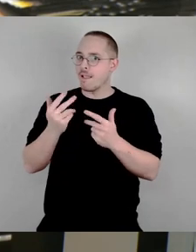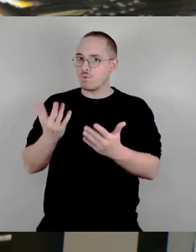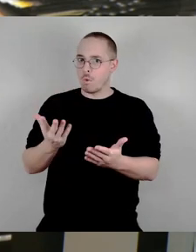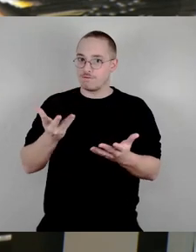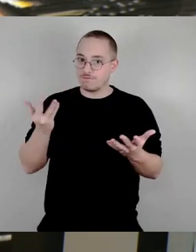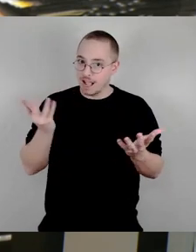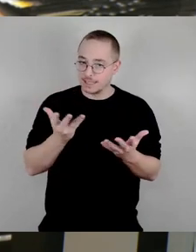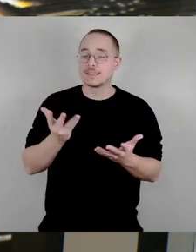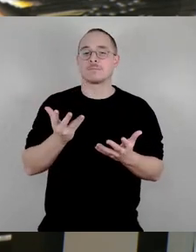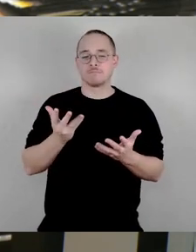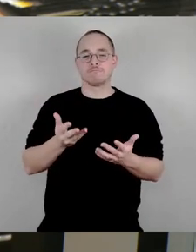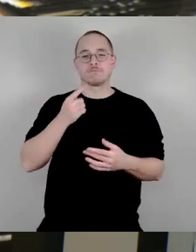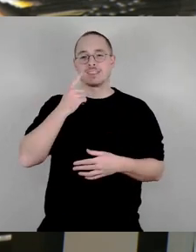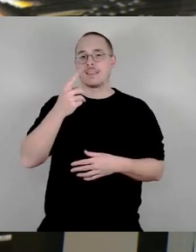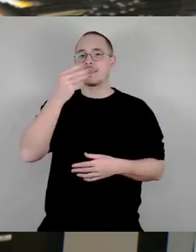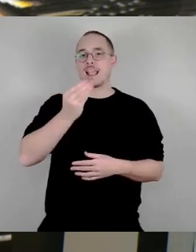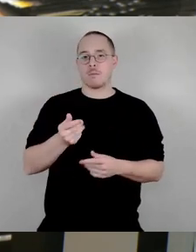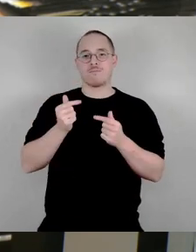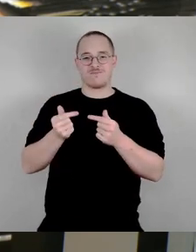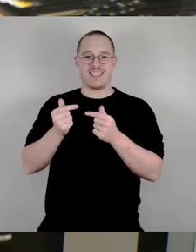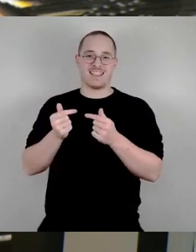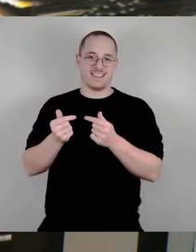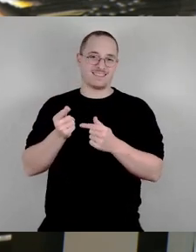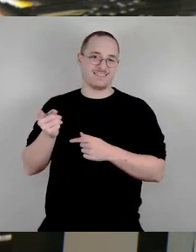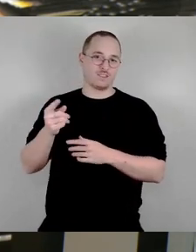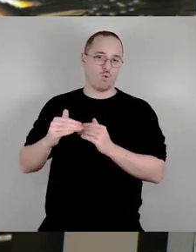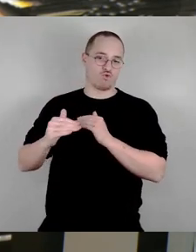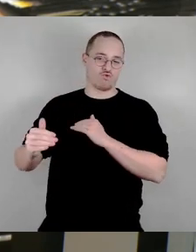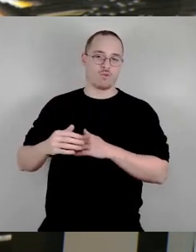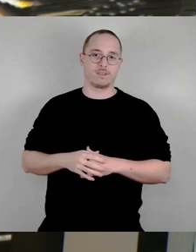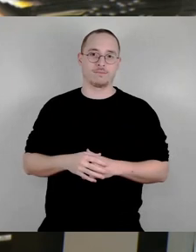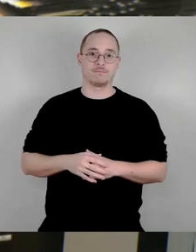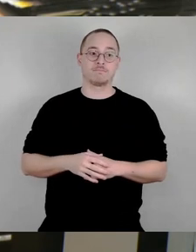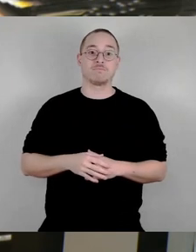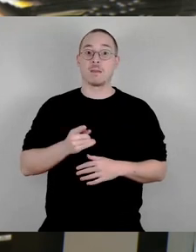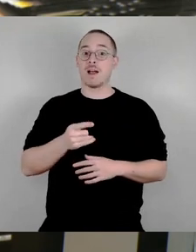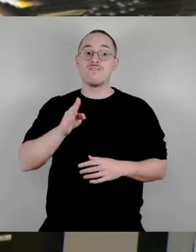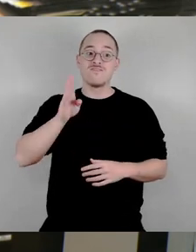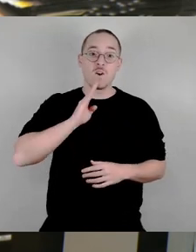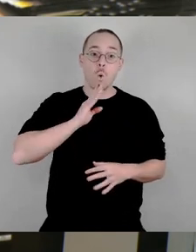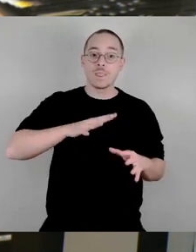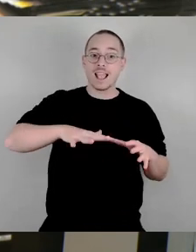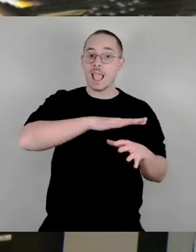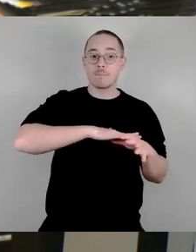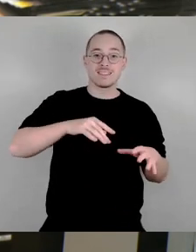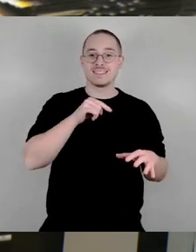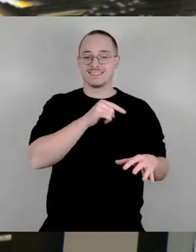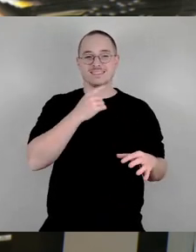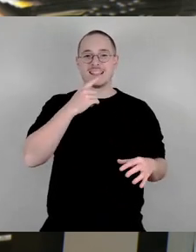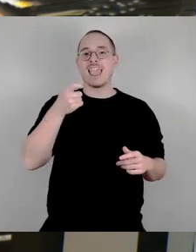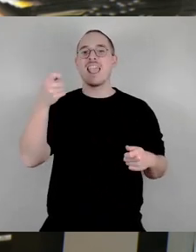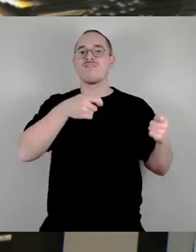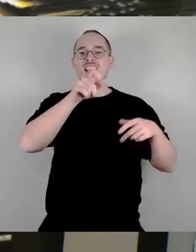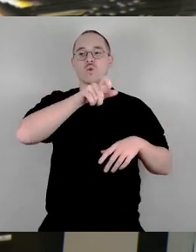Und die hochverdichteten Wohngebiete, die werden sich die Investoren dort untereinander filetieren und sie werden sich da auch einigen, ohne